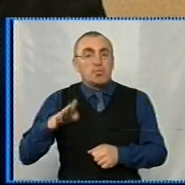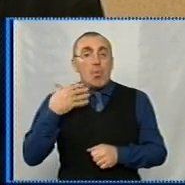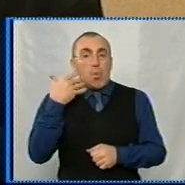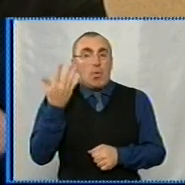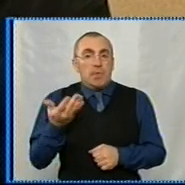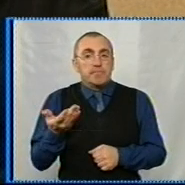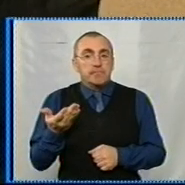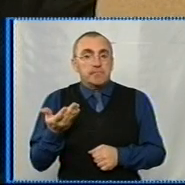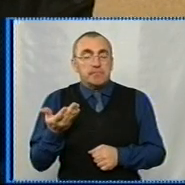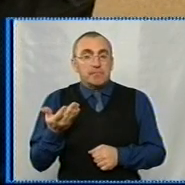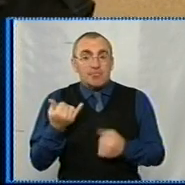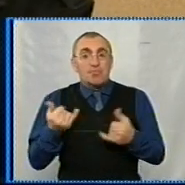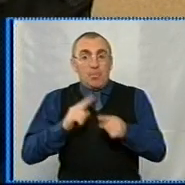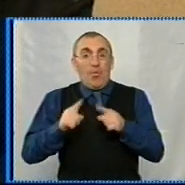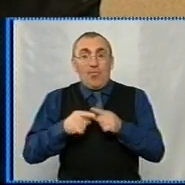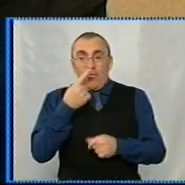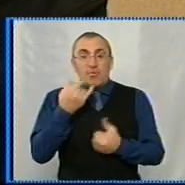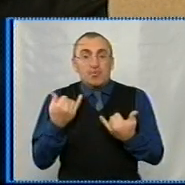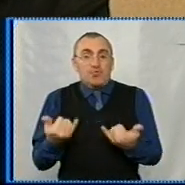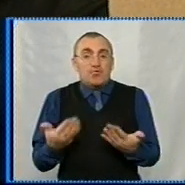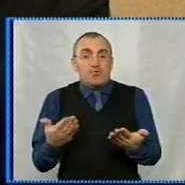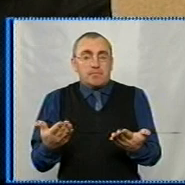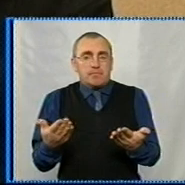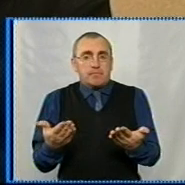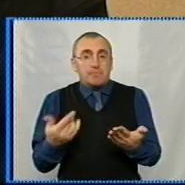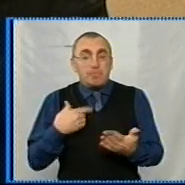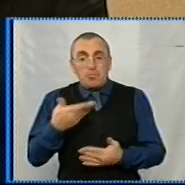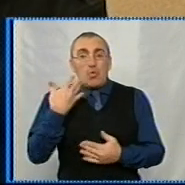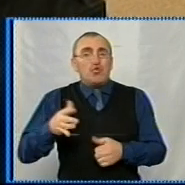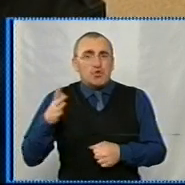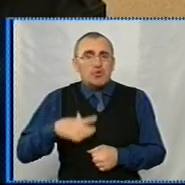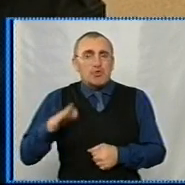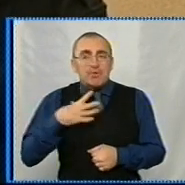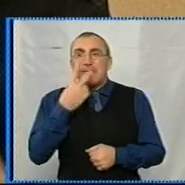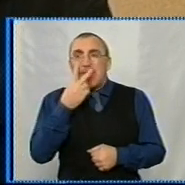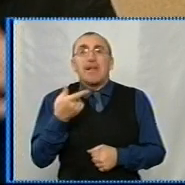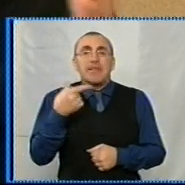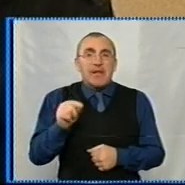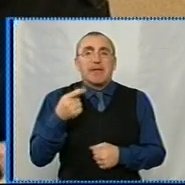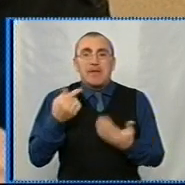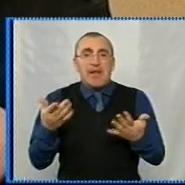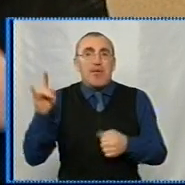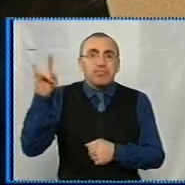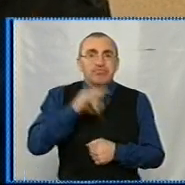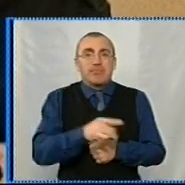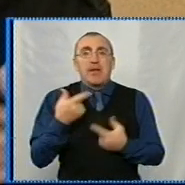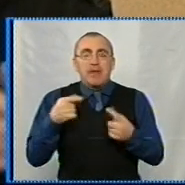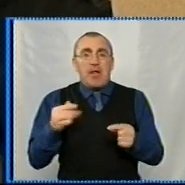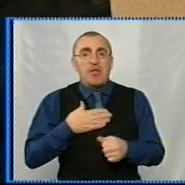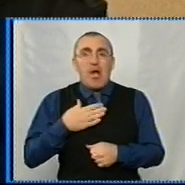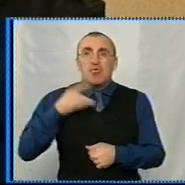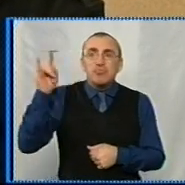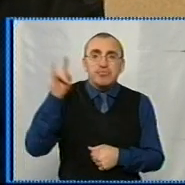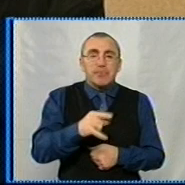ось, ось, ось, ось, ось, ось, ми вже чекаємо, дивимося, де ж ті літаки, де ж наш